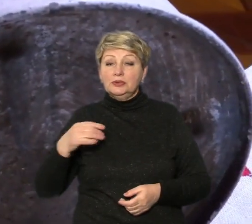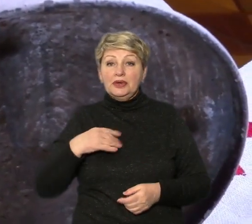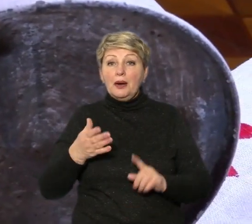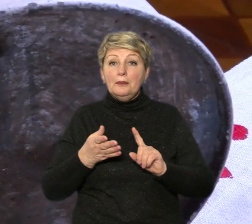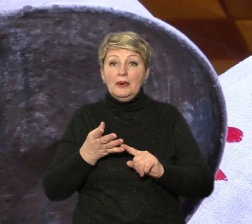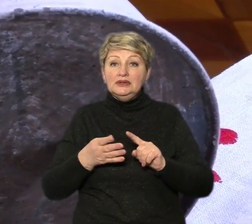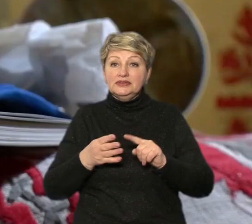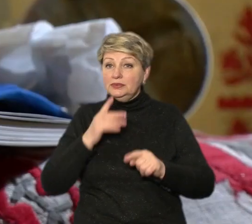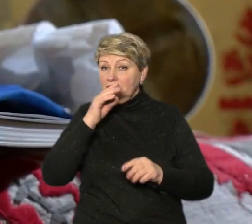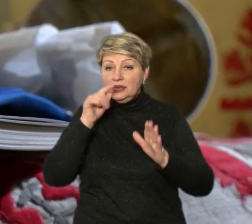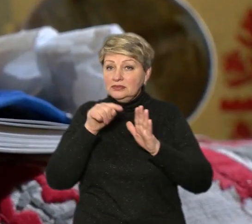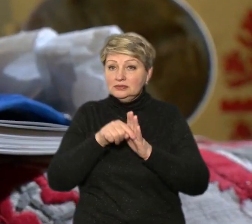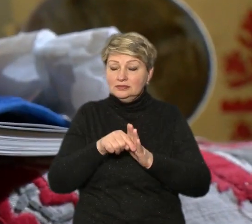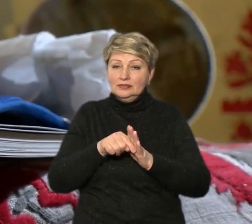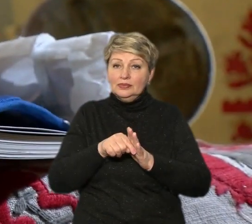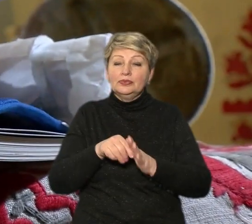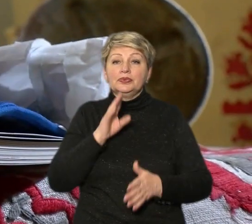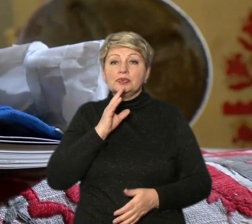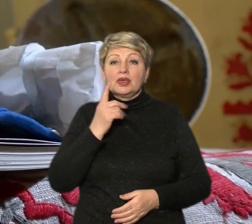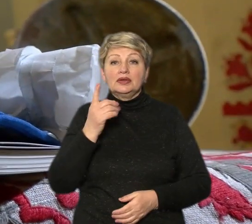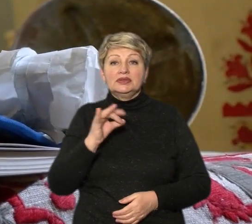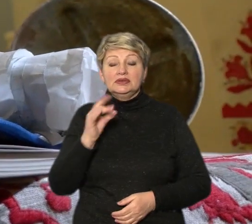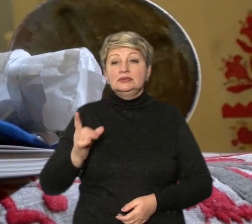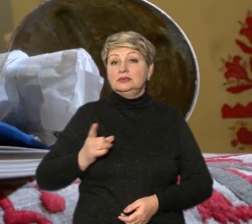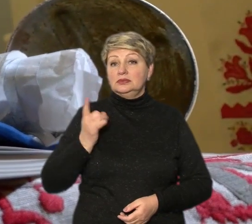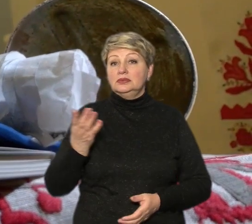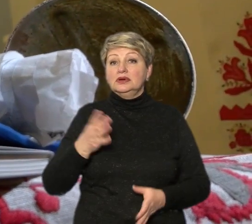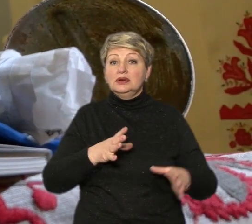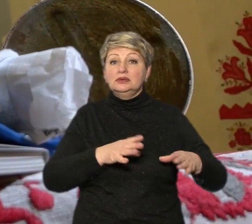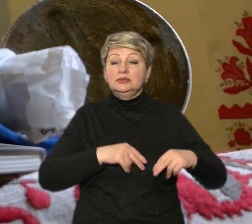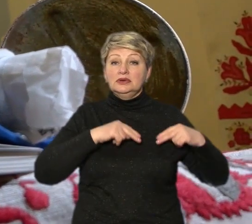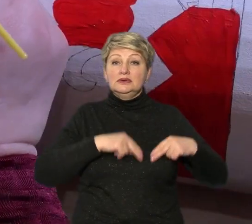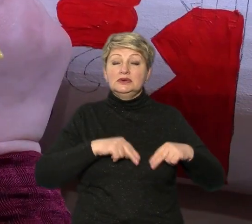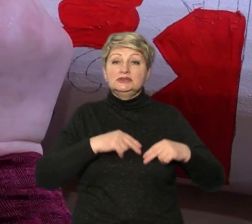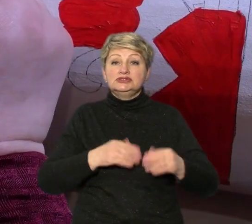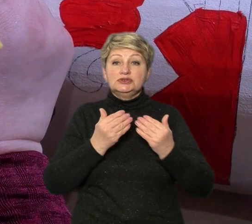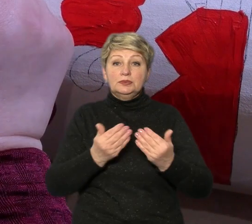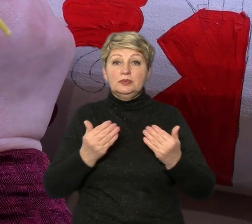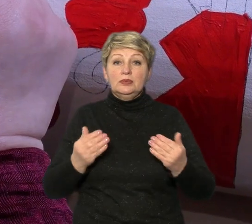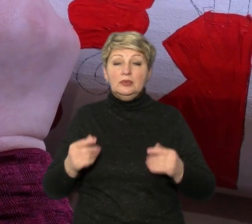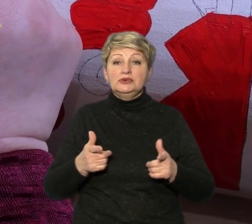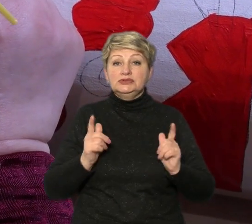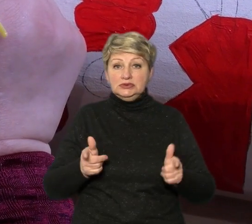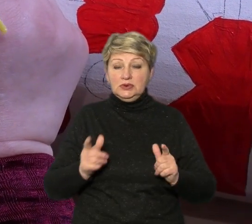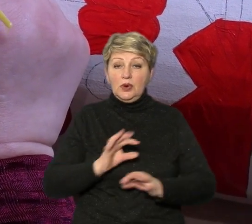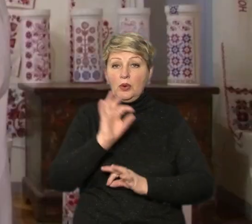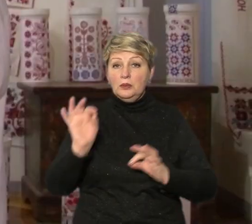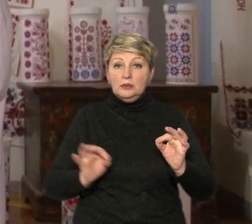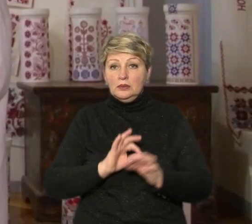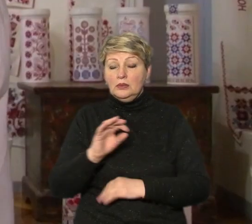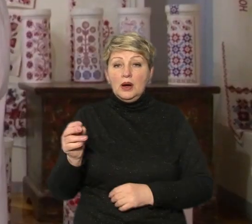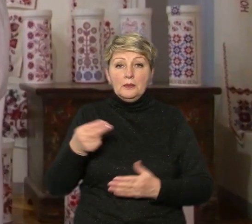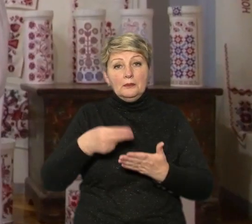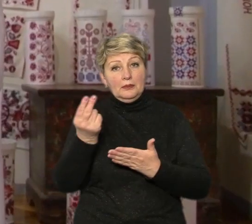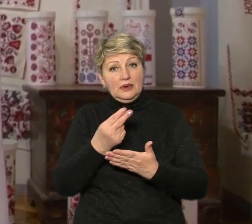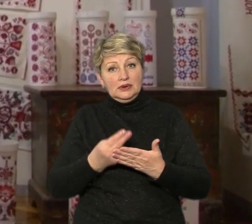влізла. Пані Наталія – одна із тих майстрів, яка співпрацює із краєзнавчим музею в межах проєкту «Малюємо перемогу», говорить